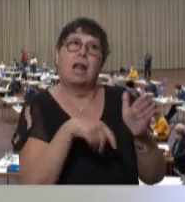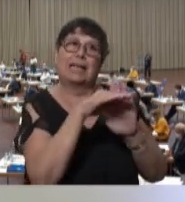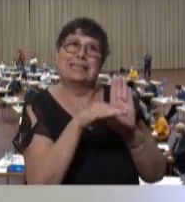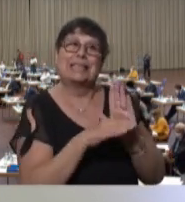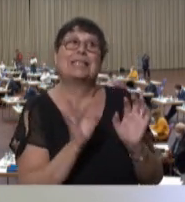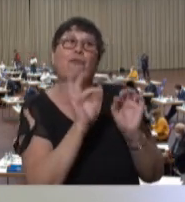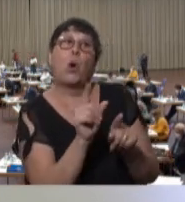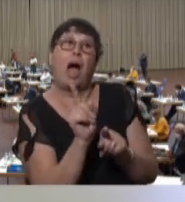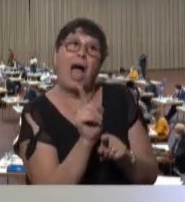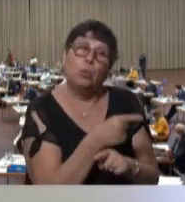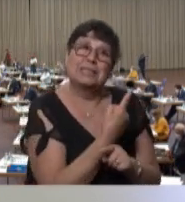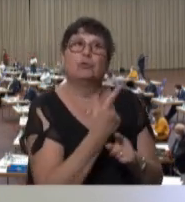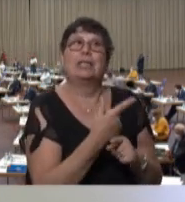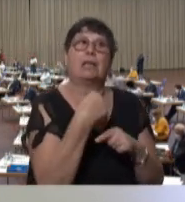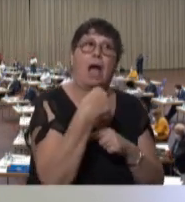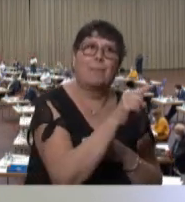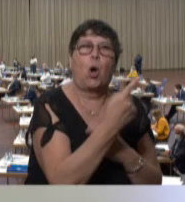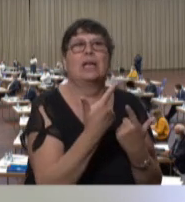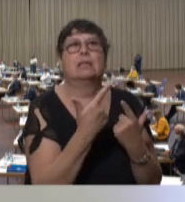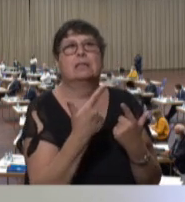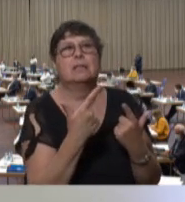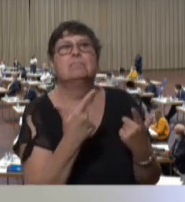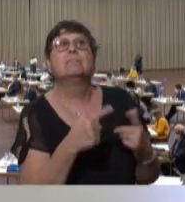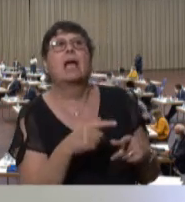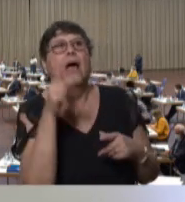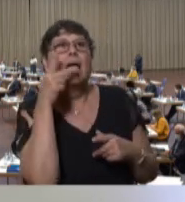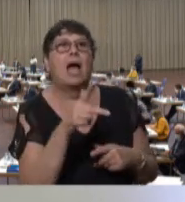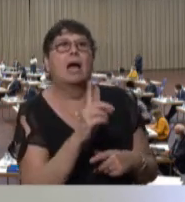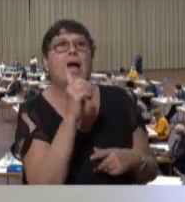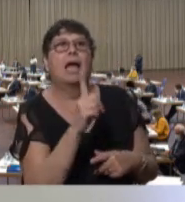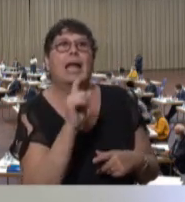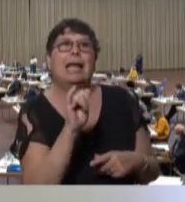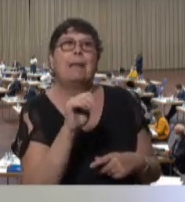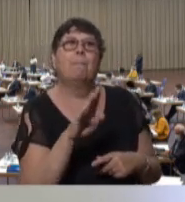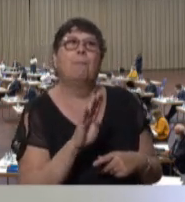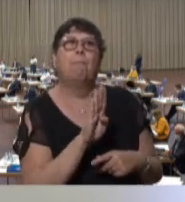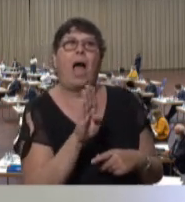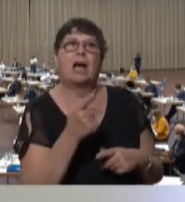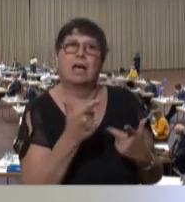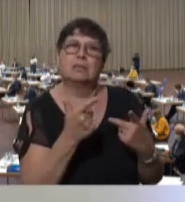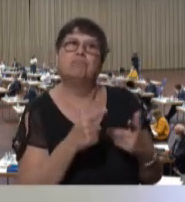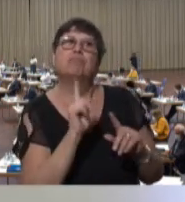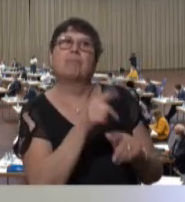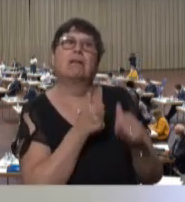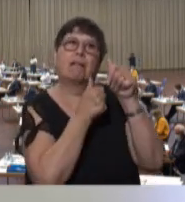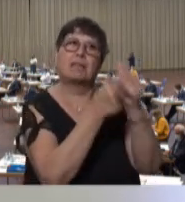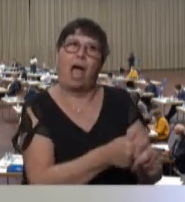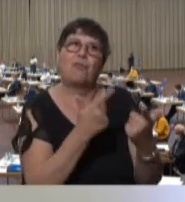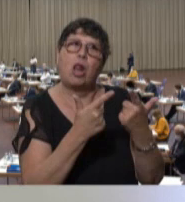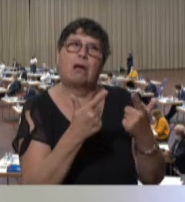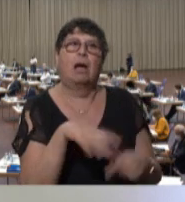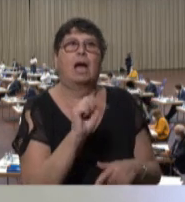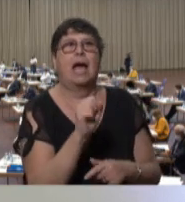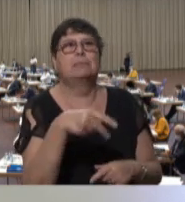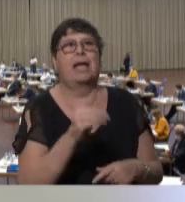für den ausgeschiedenen Abgeordneten Stephan Paul Huhn, Herr Esra Leon Limbacher-Kirkel, als Listennachfolger des Kreiswahlvorschlages der SPD im Wahlkreis